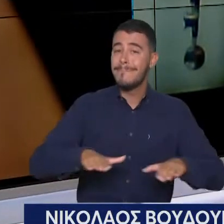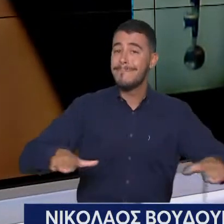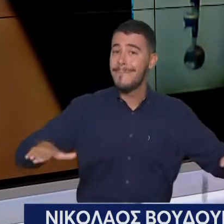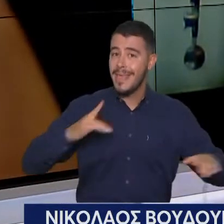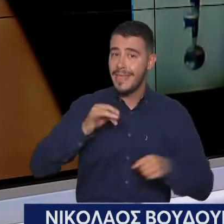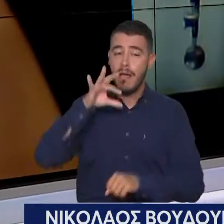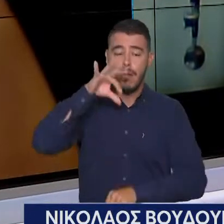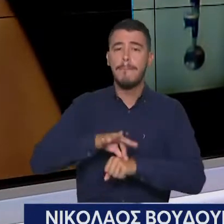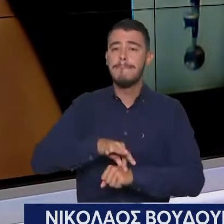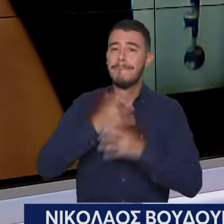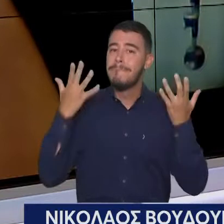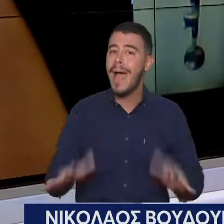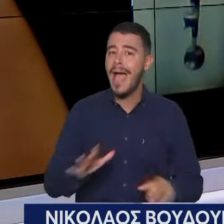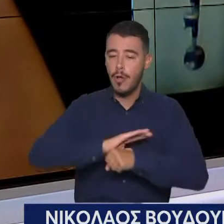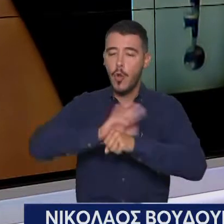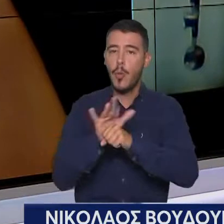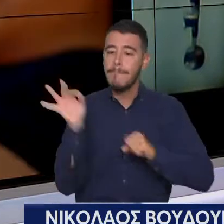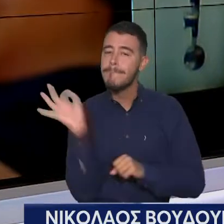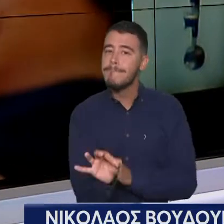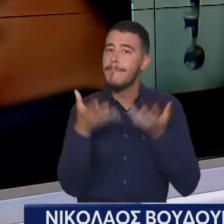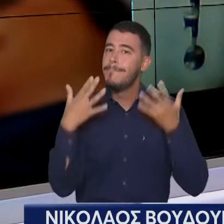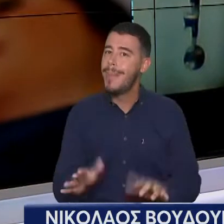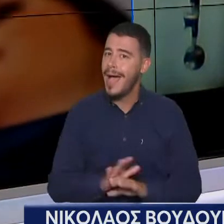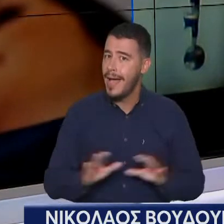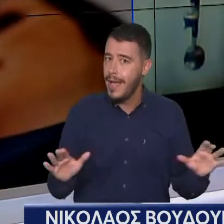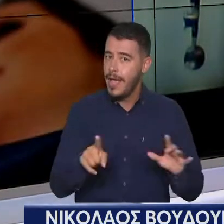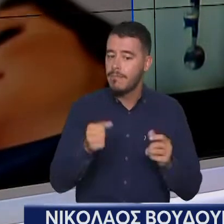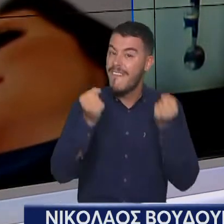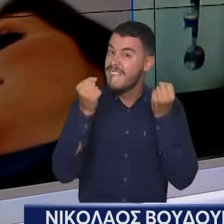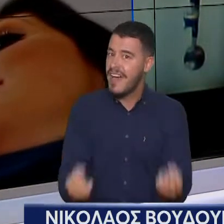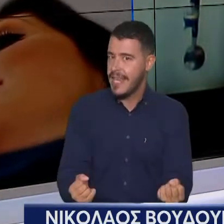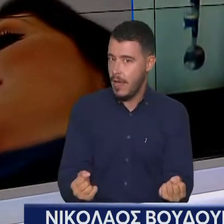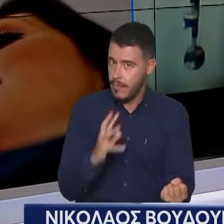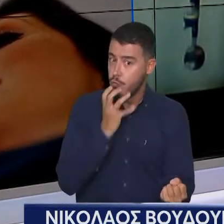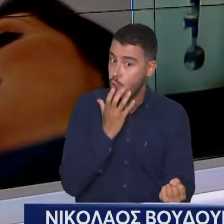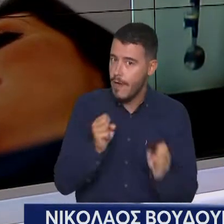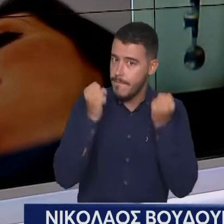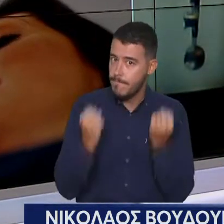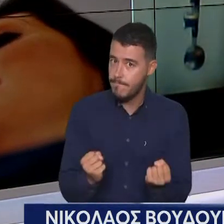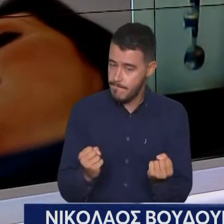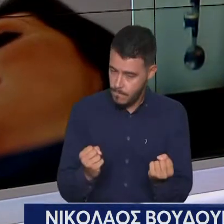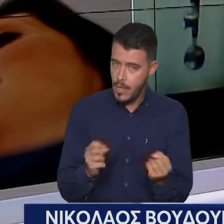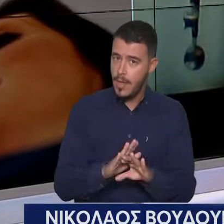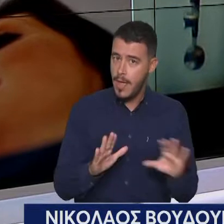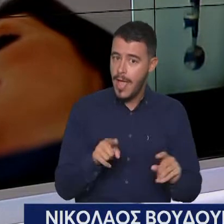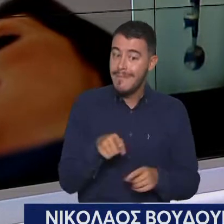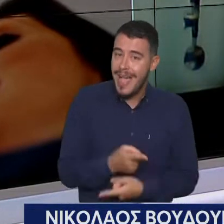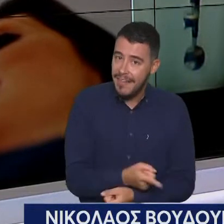ή όχι απλώς COVID, που έχουν νοηθείς λίγο πιο σοβαρά, χρειάζεται πιο